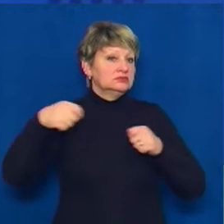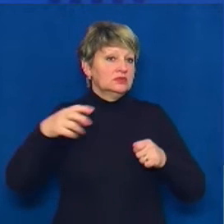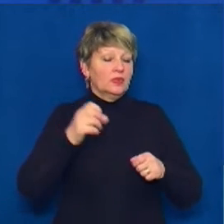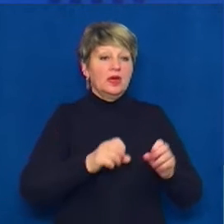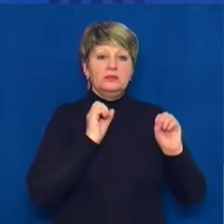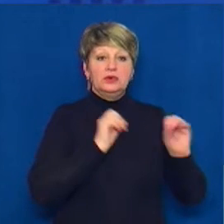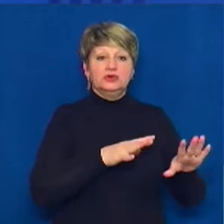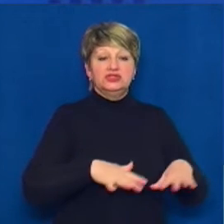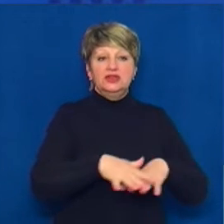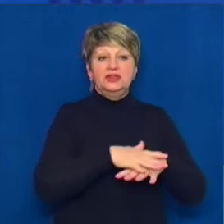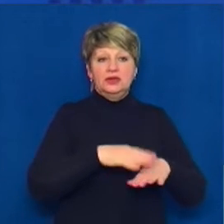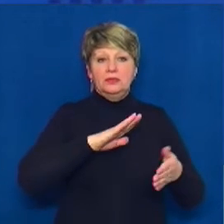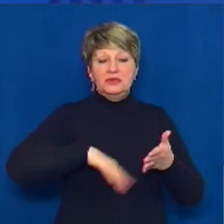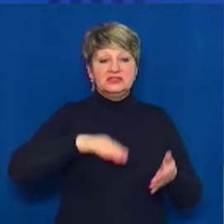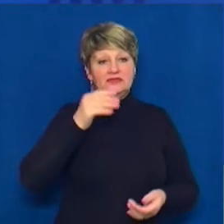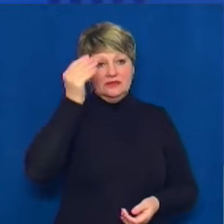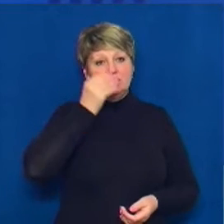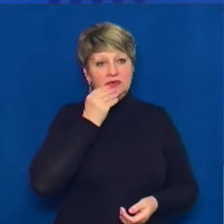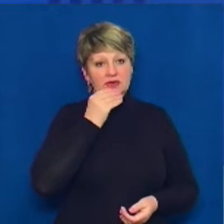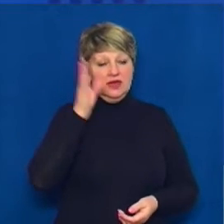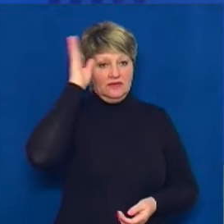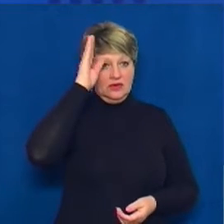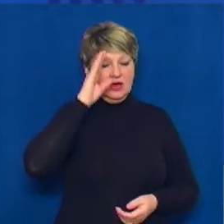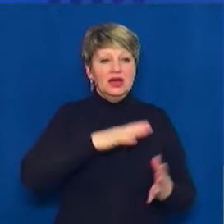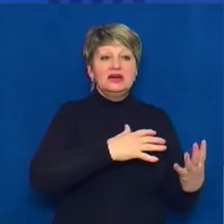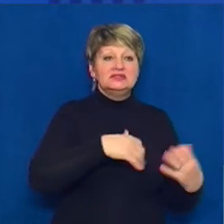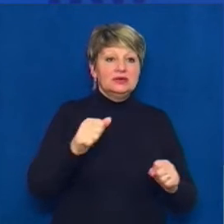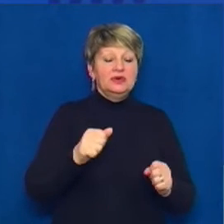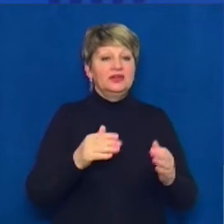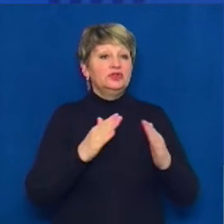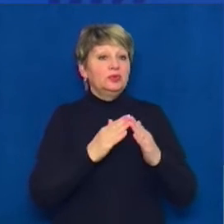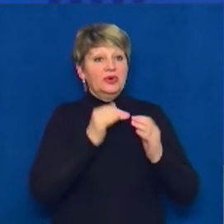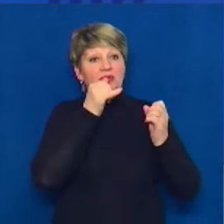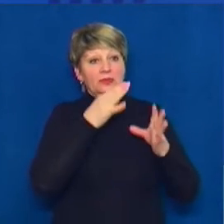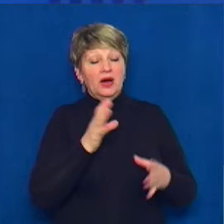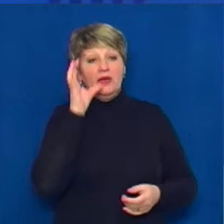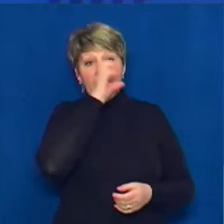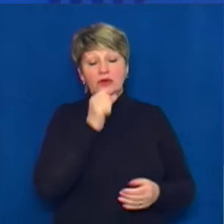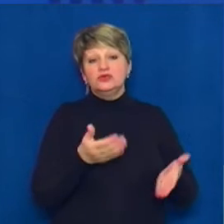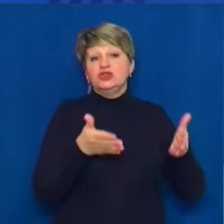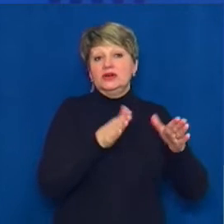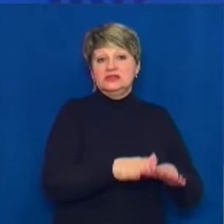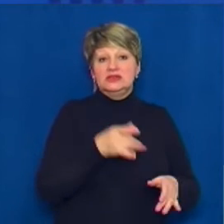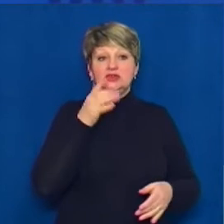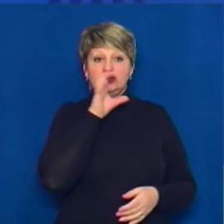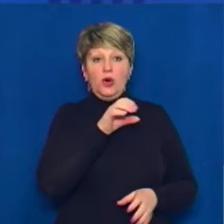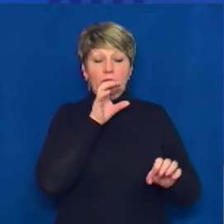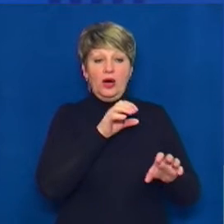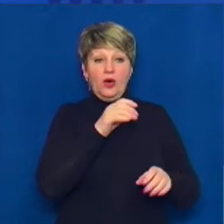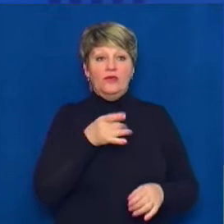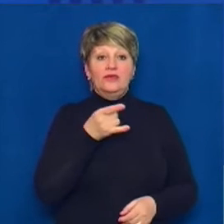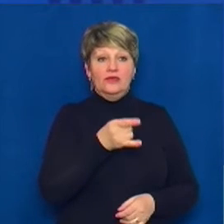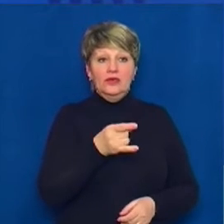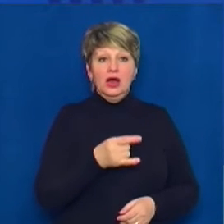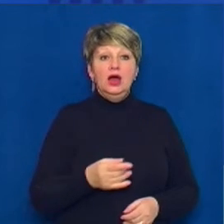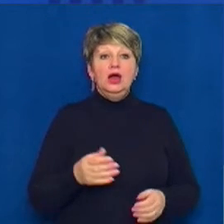території без води і їжі. Забрати до квартири, каже, не зміг, тому на ніч залишив собаку в автівці. Містяни, які два